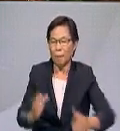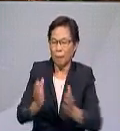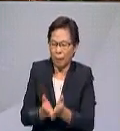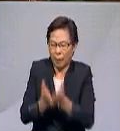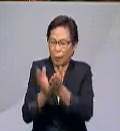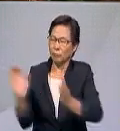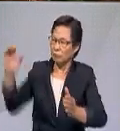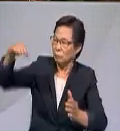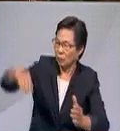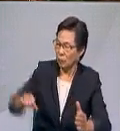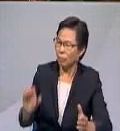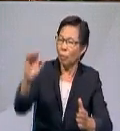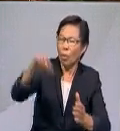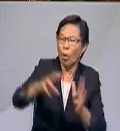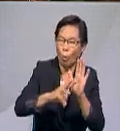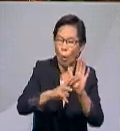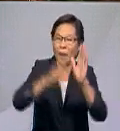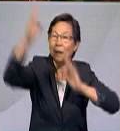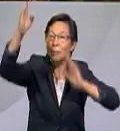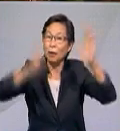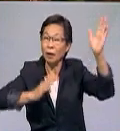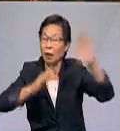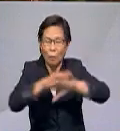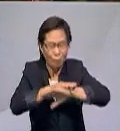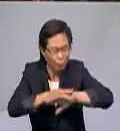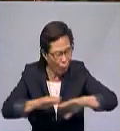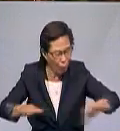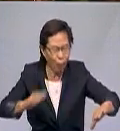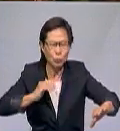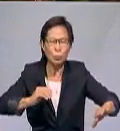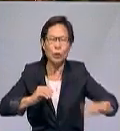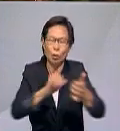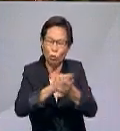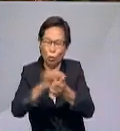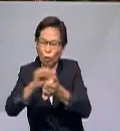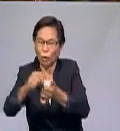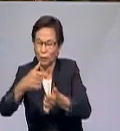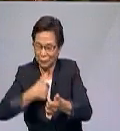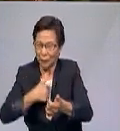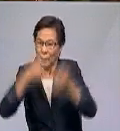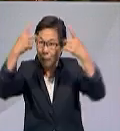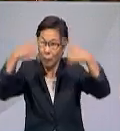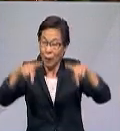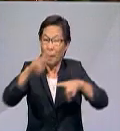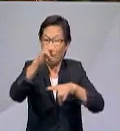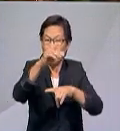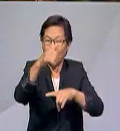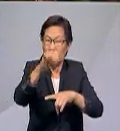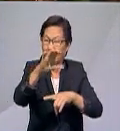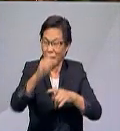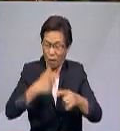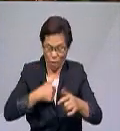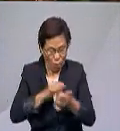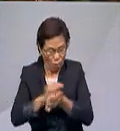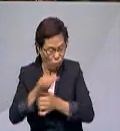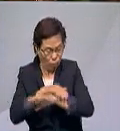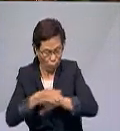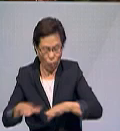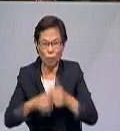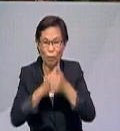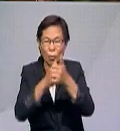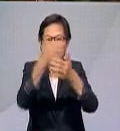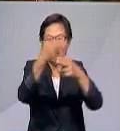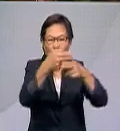dihantar mewakili Malaysia bukanlah seperti yang diduluskan oleh saya selaku Presiden Maskar. Sebaliknya, ia adalah